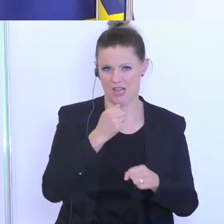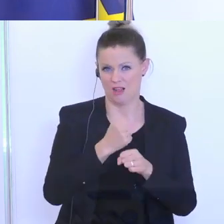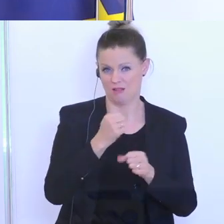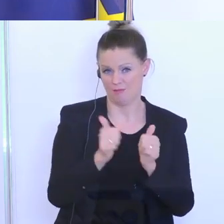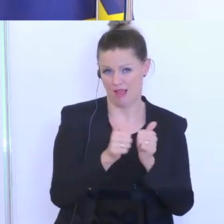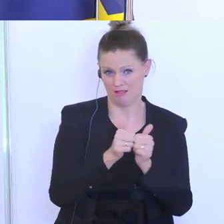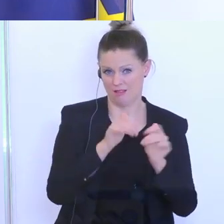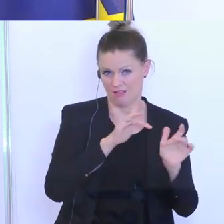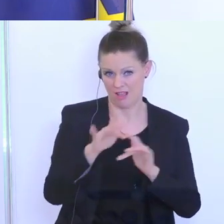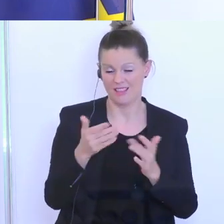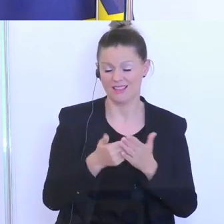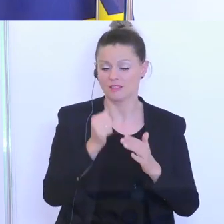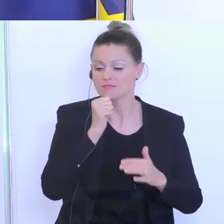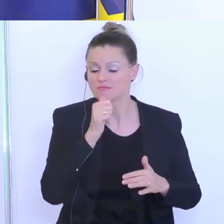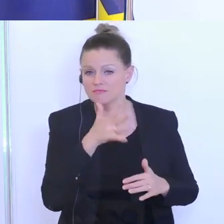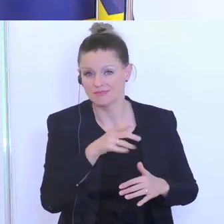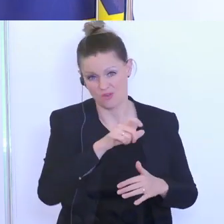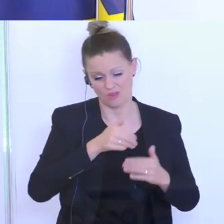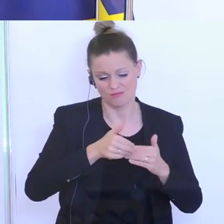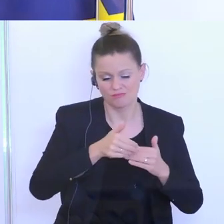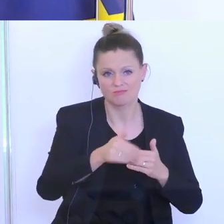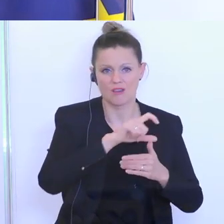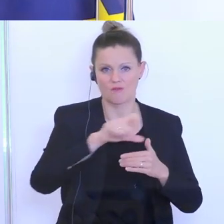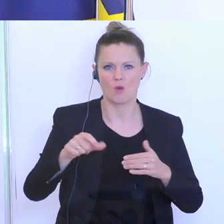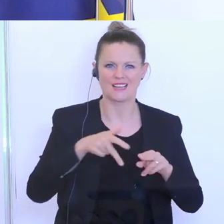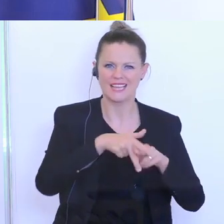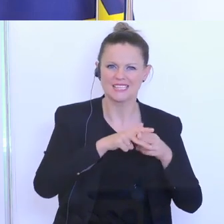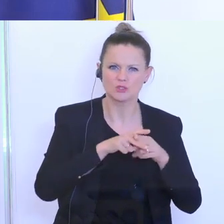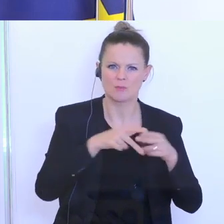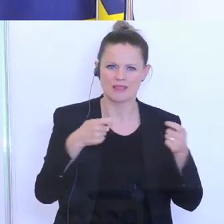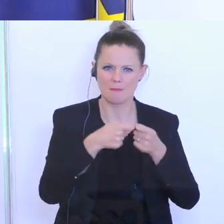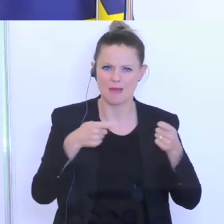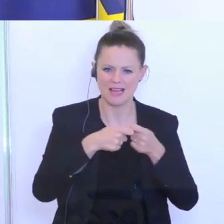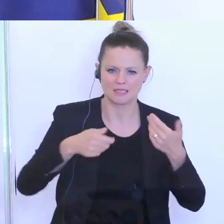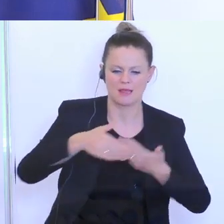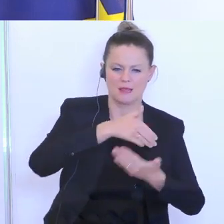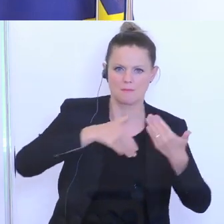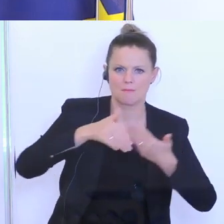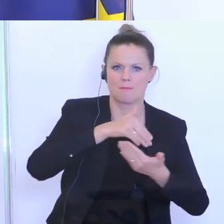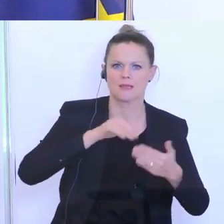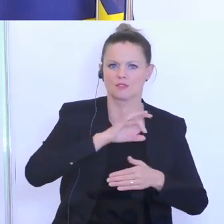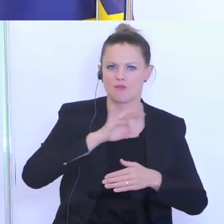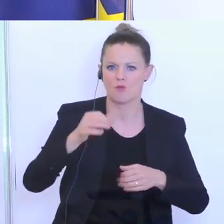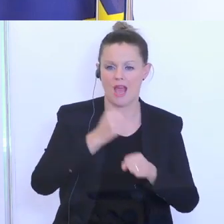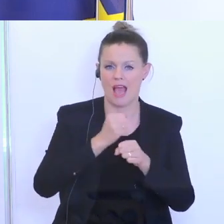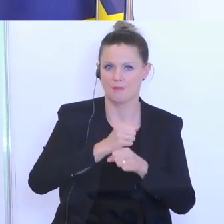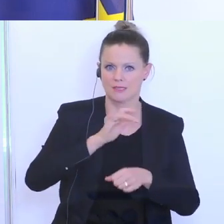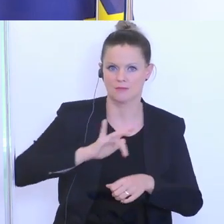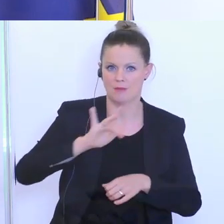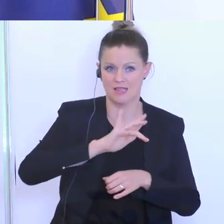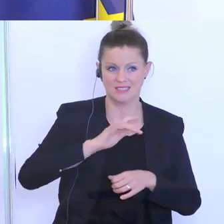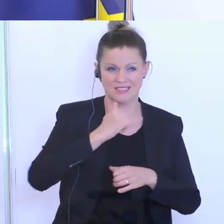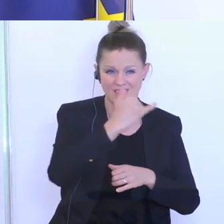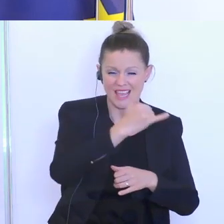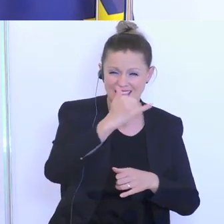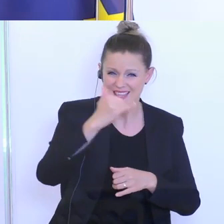auch in den nächsten Tagen und Wochen den Instrumenten-Mix, den Maßnahmen-Mix für die Arbeitsplätze, um jeden Einzelnen wirklich zu